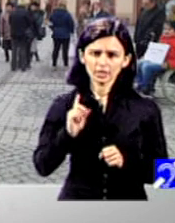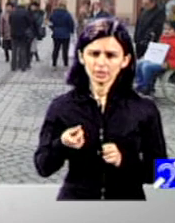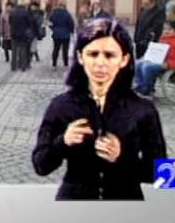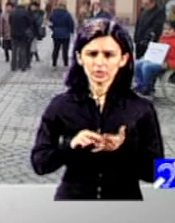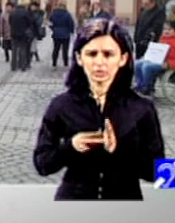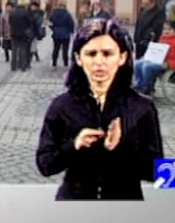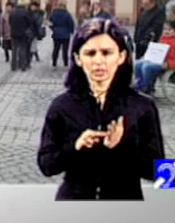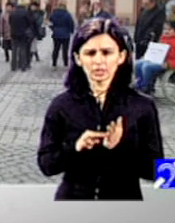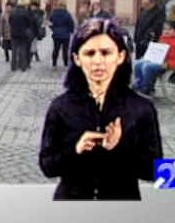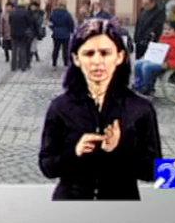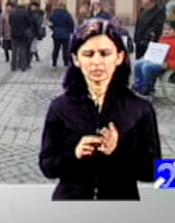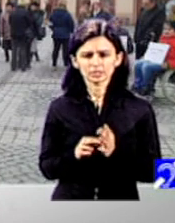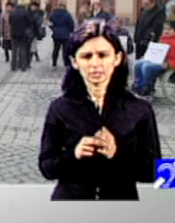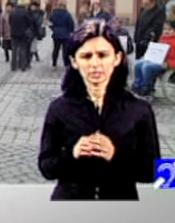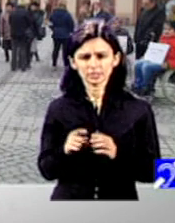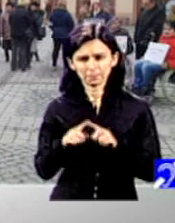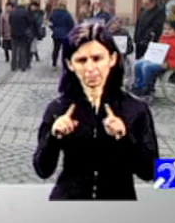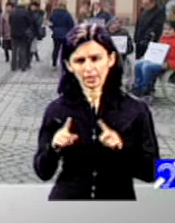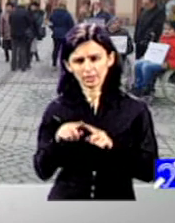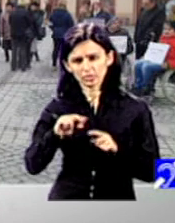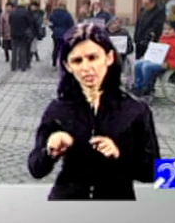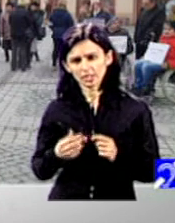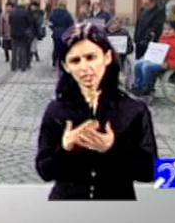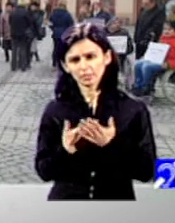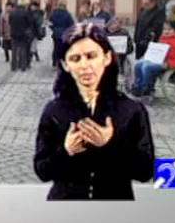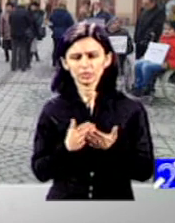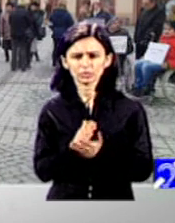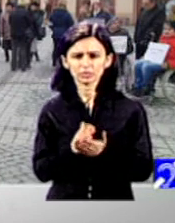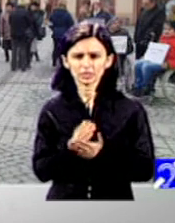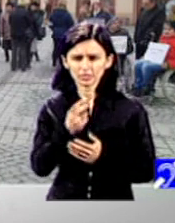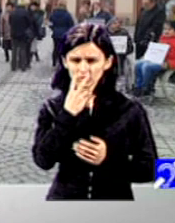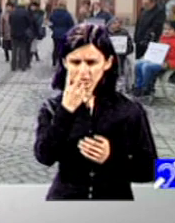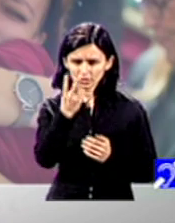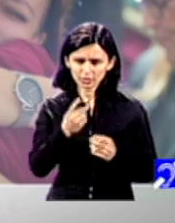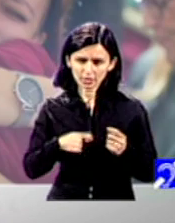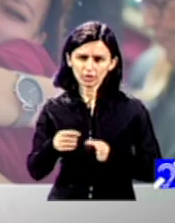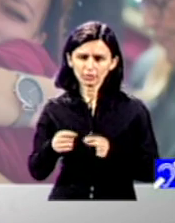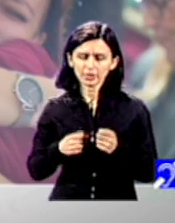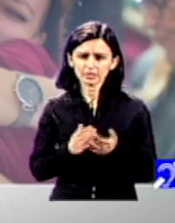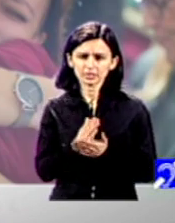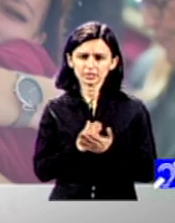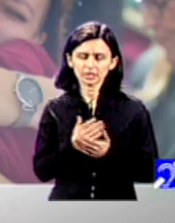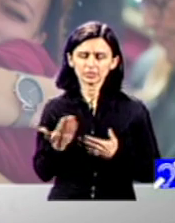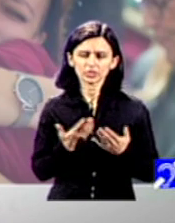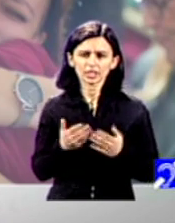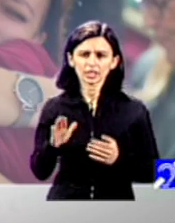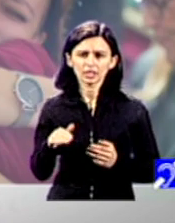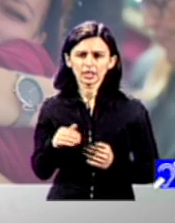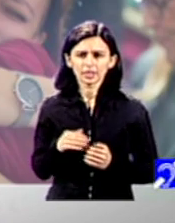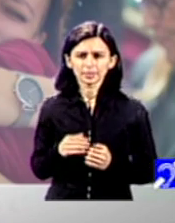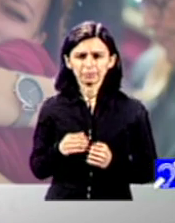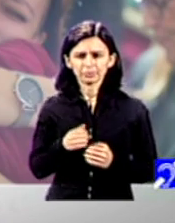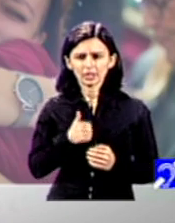organizeze mai degrabă contractarea de servicii, adică cumva să se uite la o piață de servicii în care ai prestatori publici și prestatori